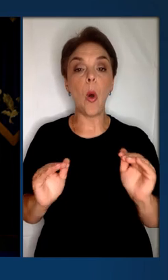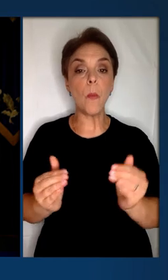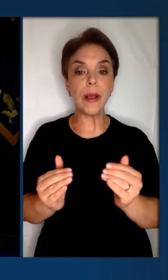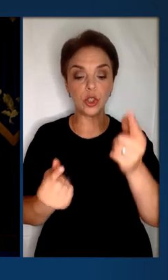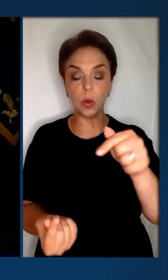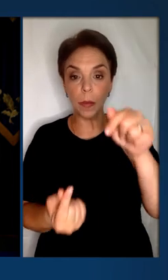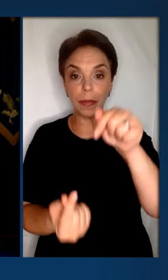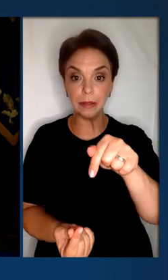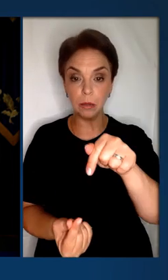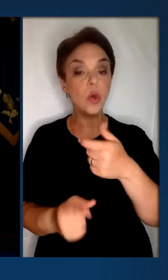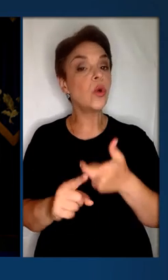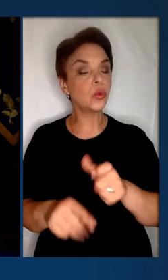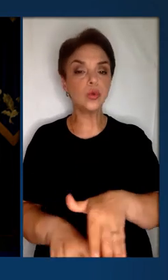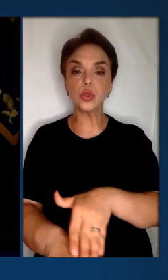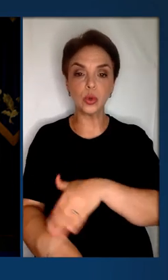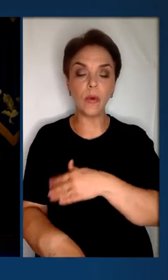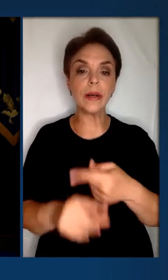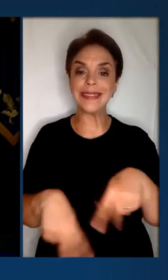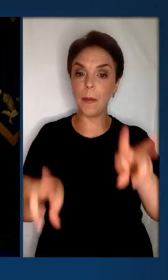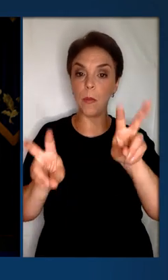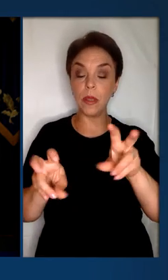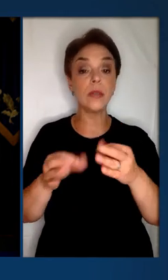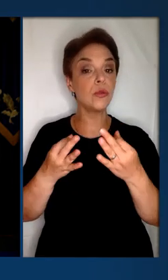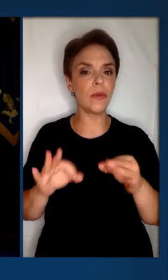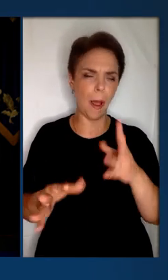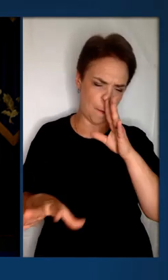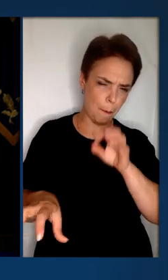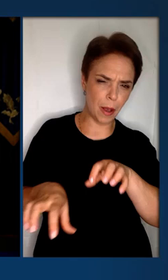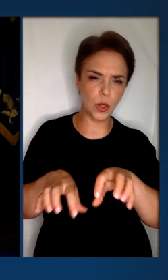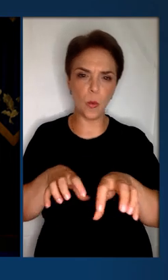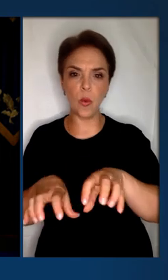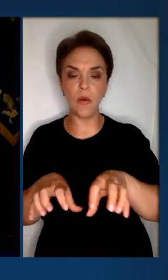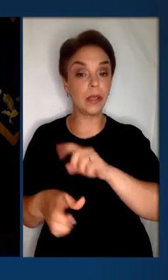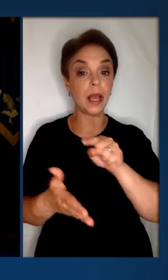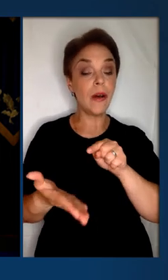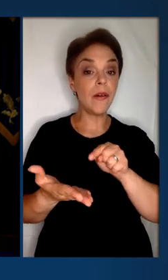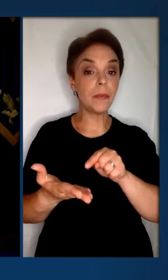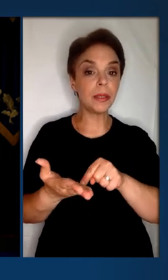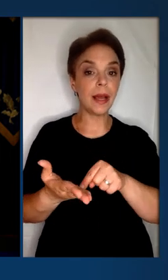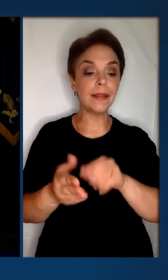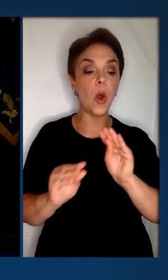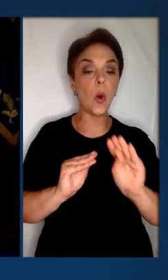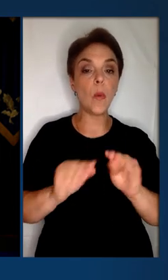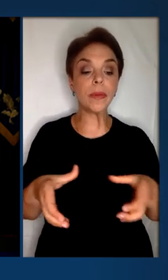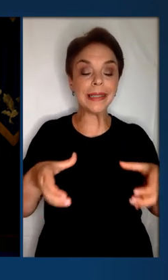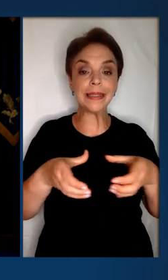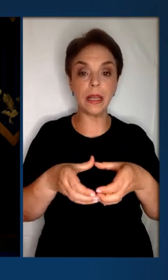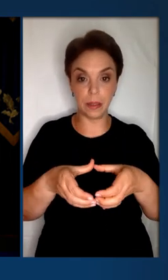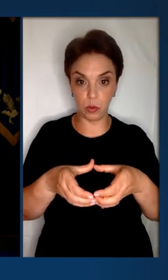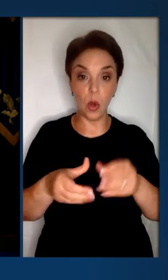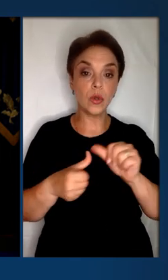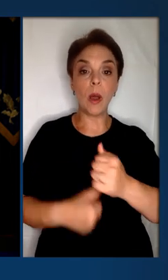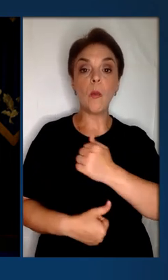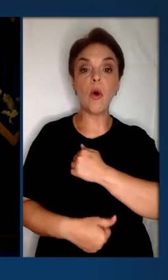званої обмеженої придатності. Дуже довго це поняття дозволяло маніпулювати в питаннях комплектації